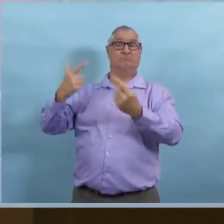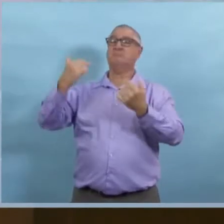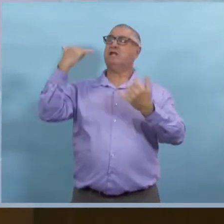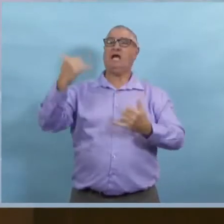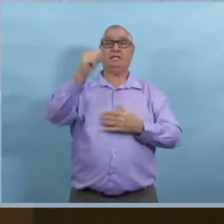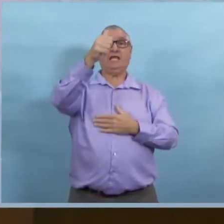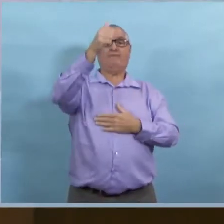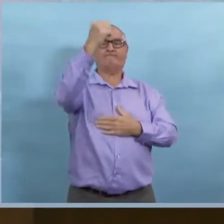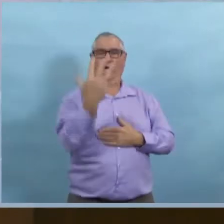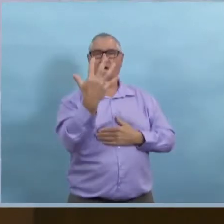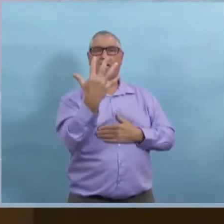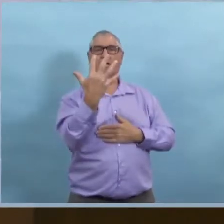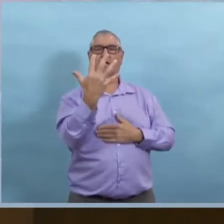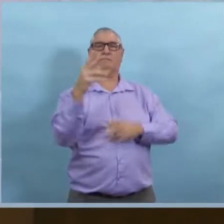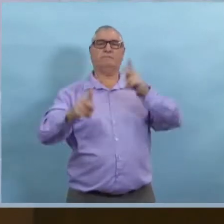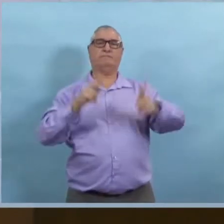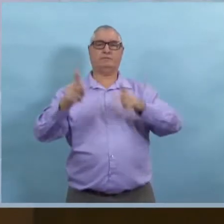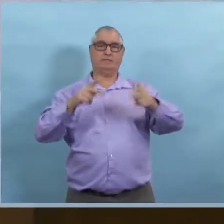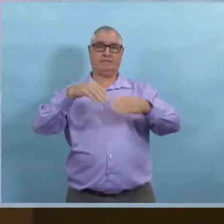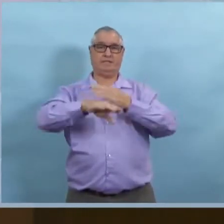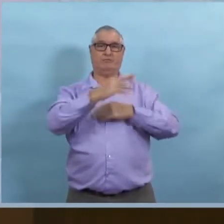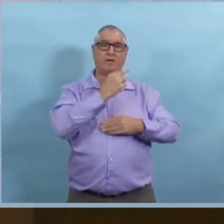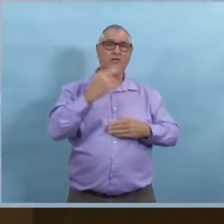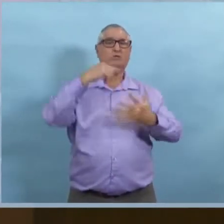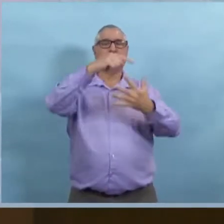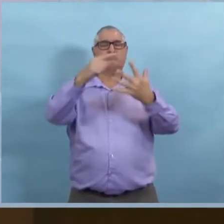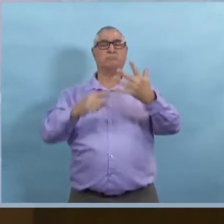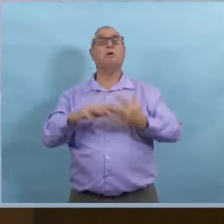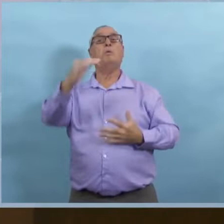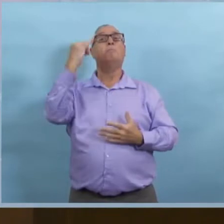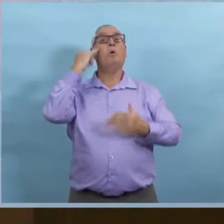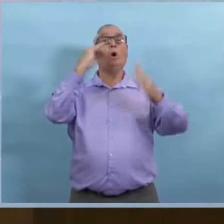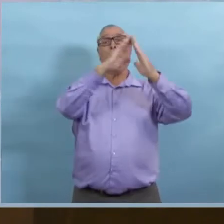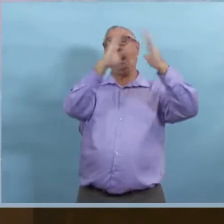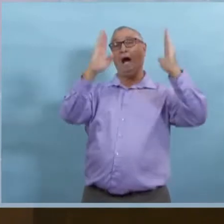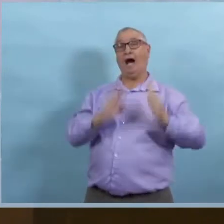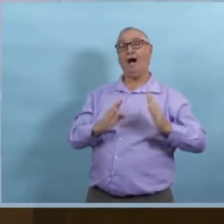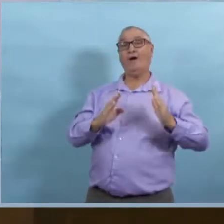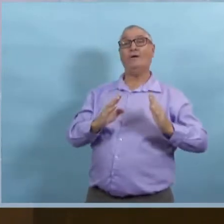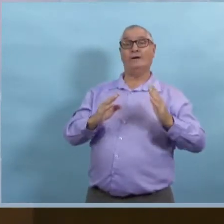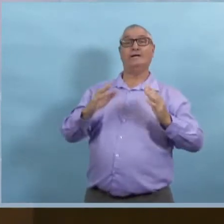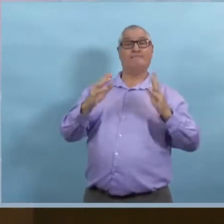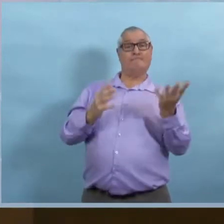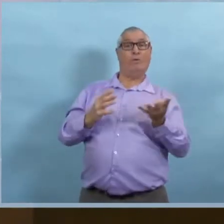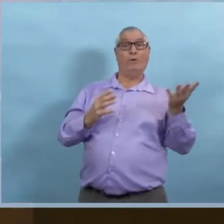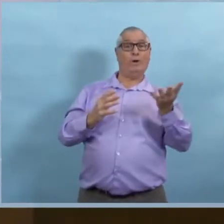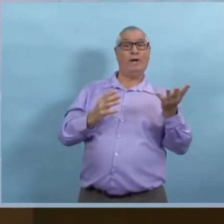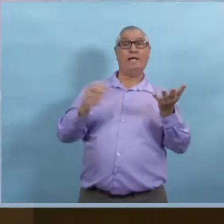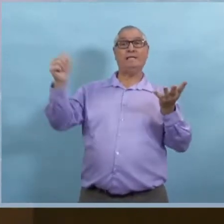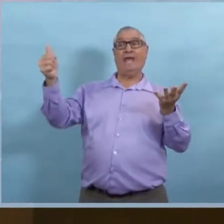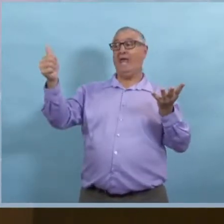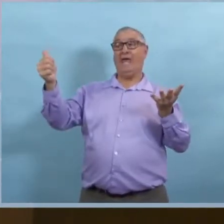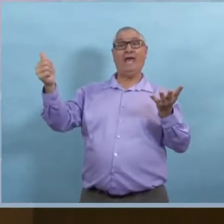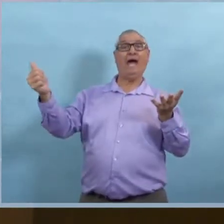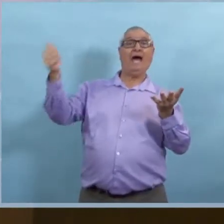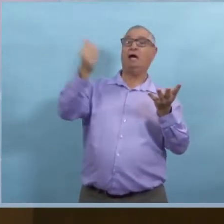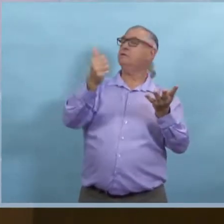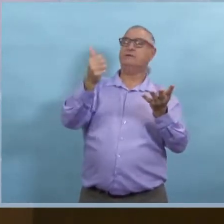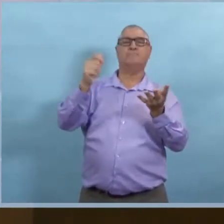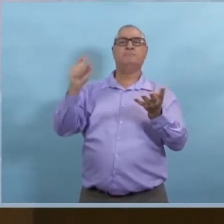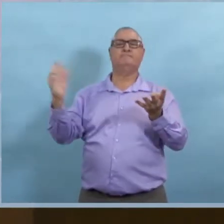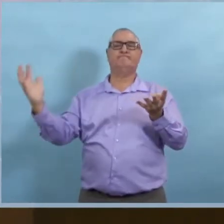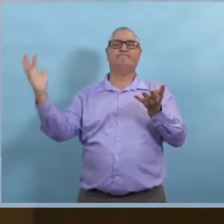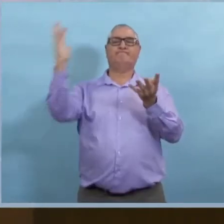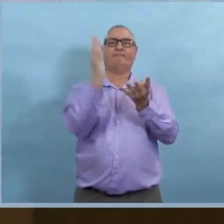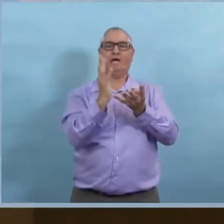'en plus des gens de votre maison, vous ne pouvez avoir que 5 autres personnes qui viennent chez vous. Cela veut dire qu'on ne peut pas avoir pas plus que 5 personnes qui vont à